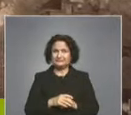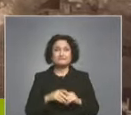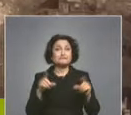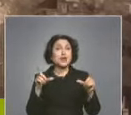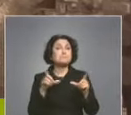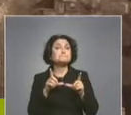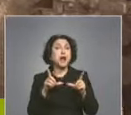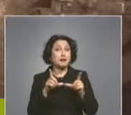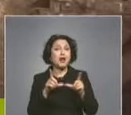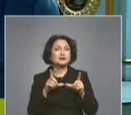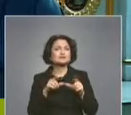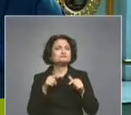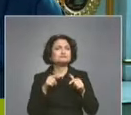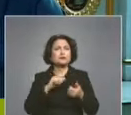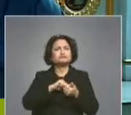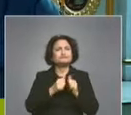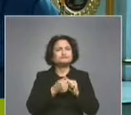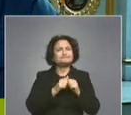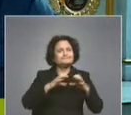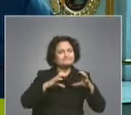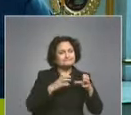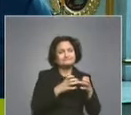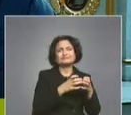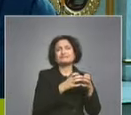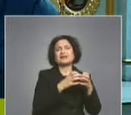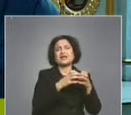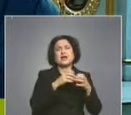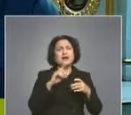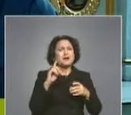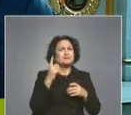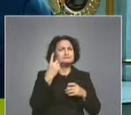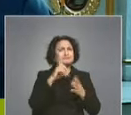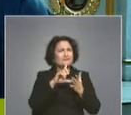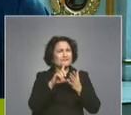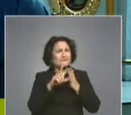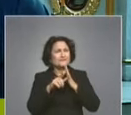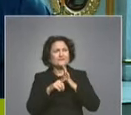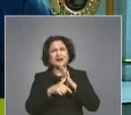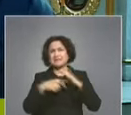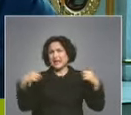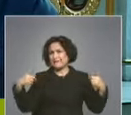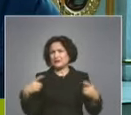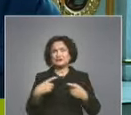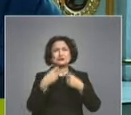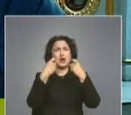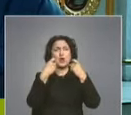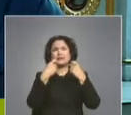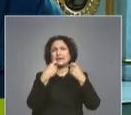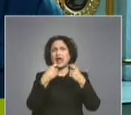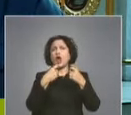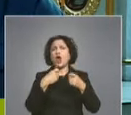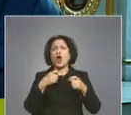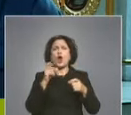Мараша наистина е едно борческо гнездо и още по времето на създаване на революционни комитети от Васил Девски,